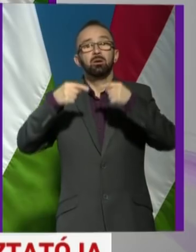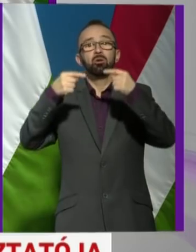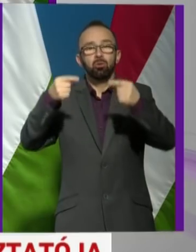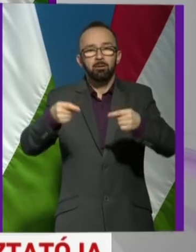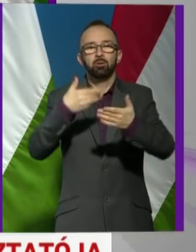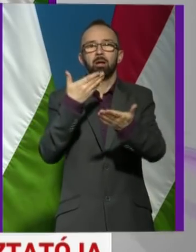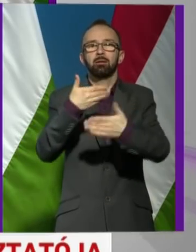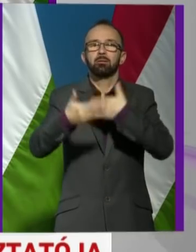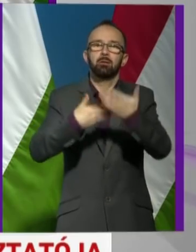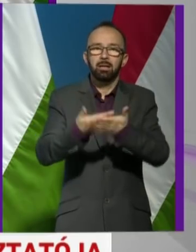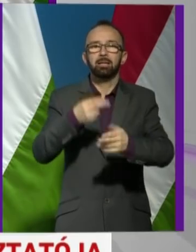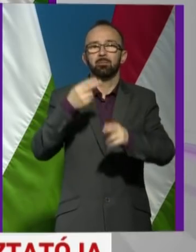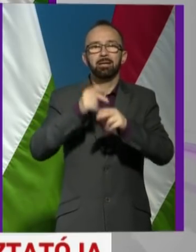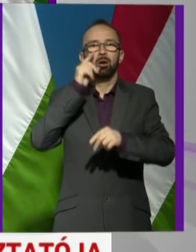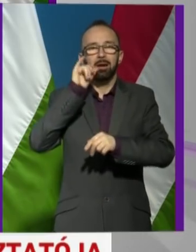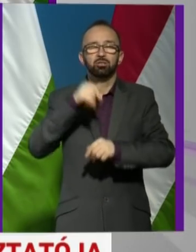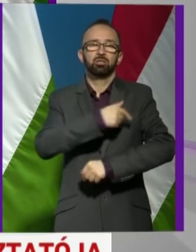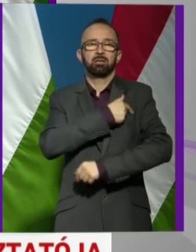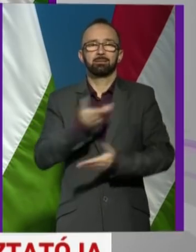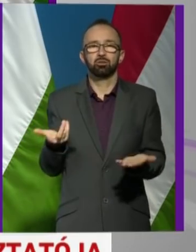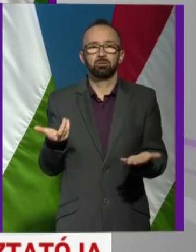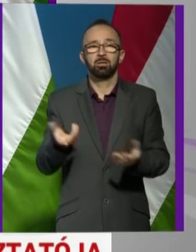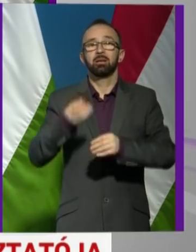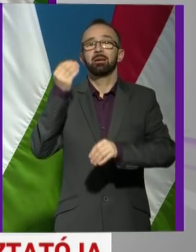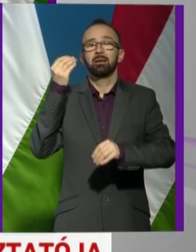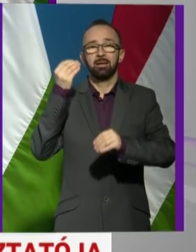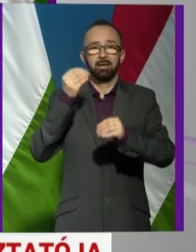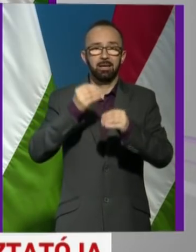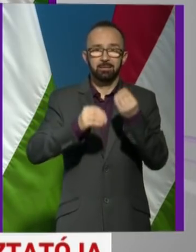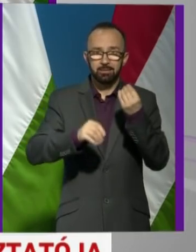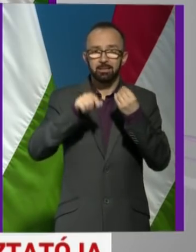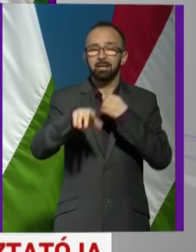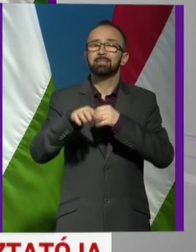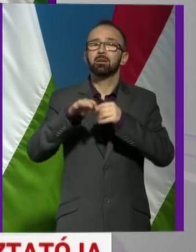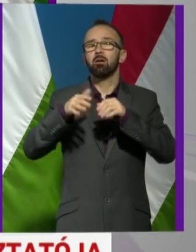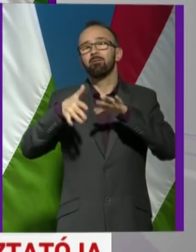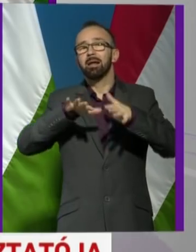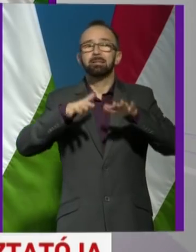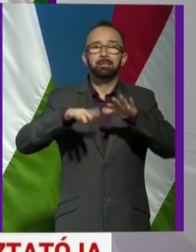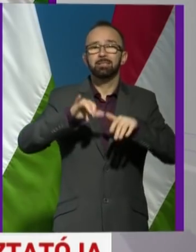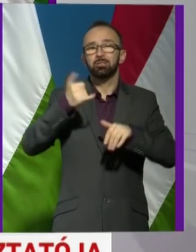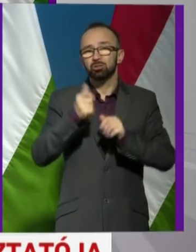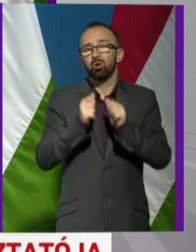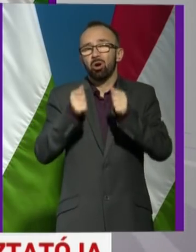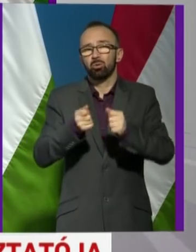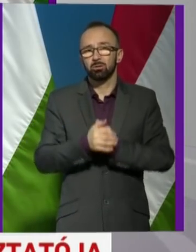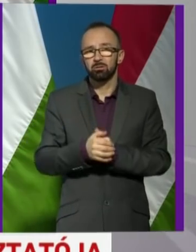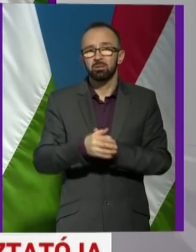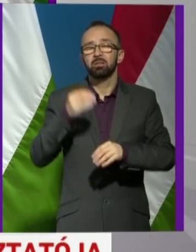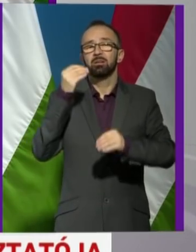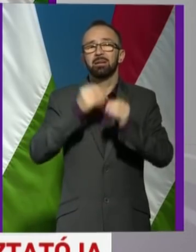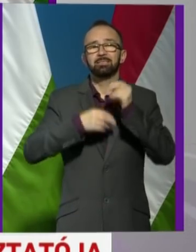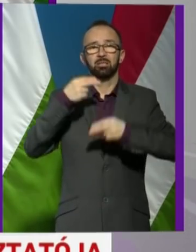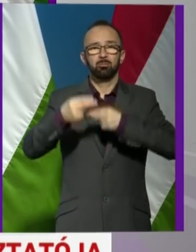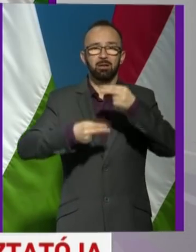betegedett meg a bácsi és lett lázas. Ezért ez a feltételezés is adott. És ezért